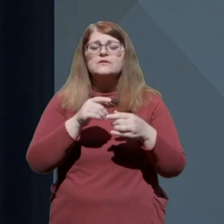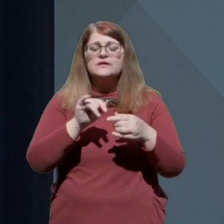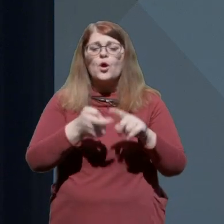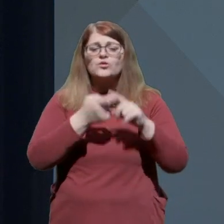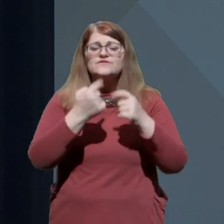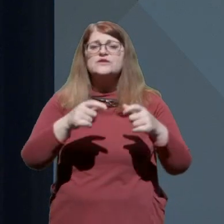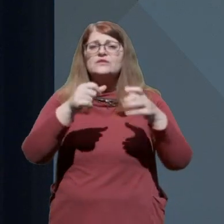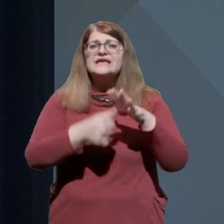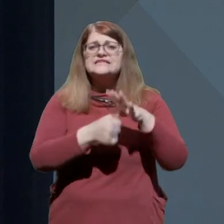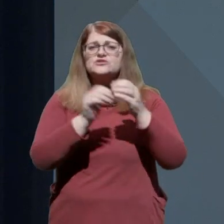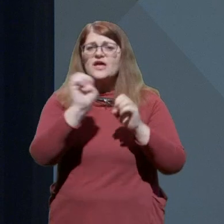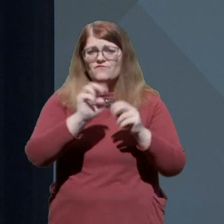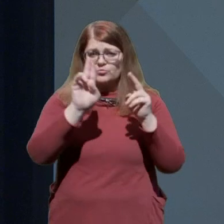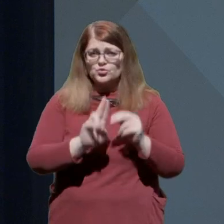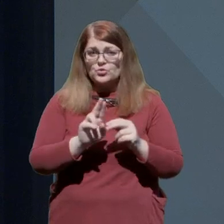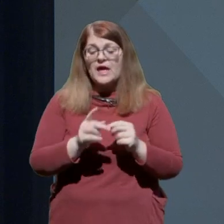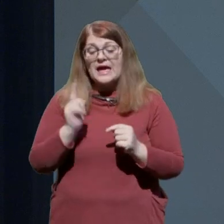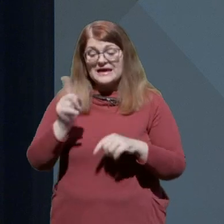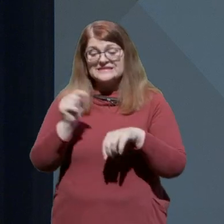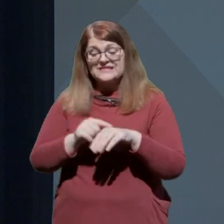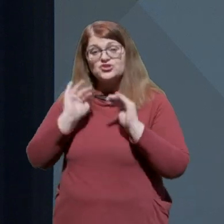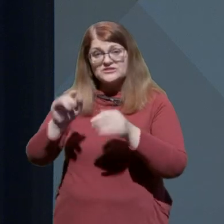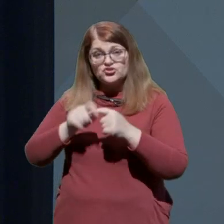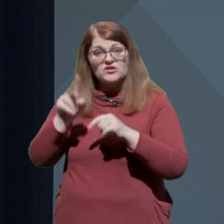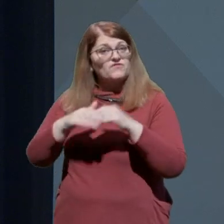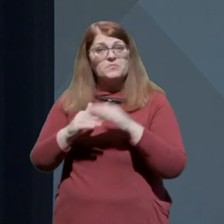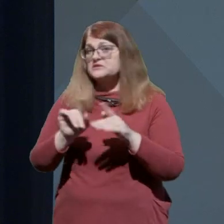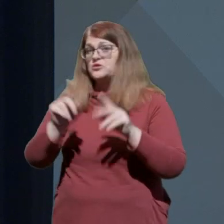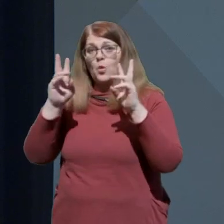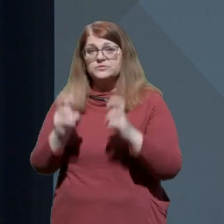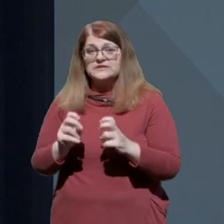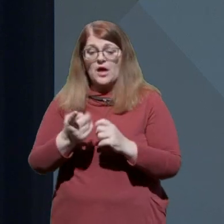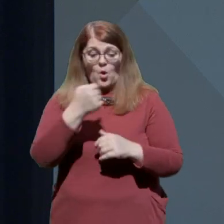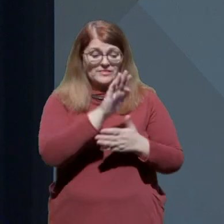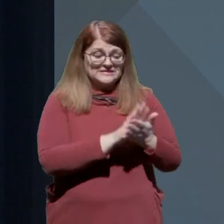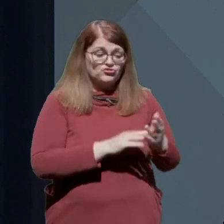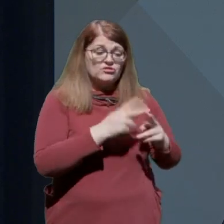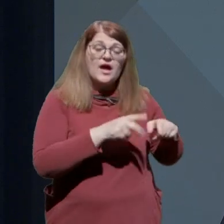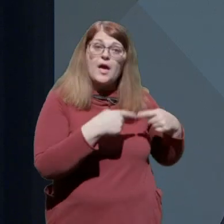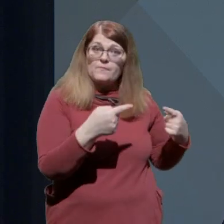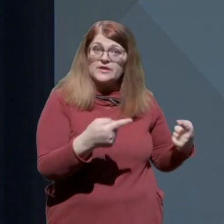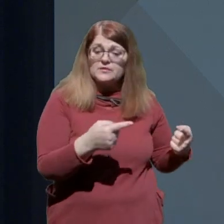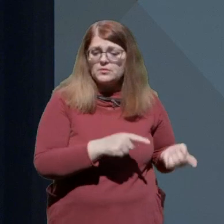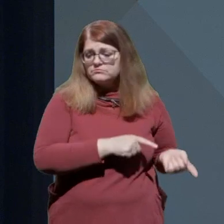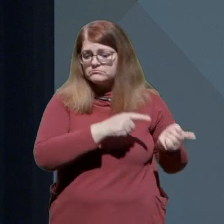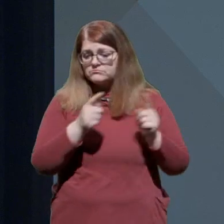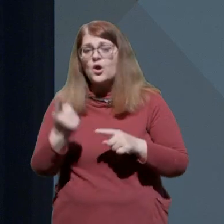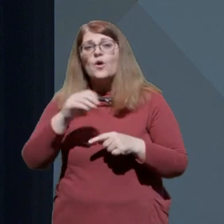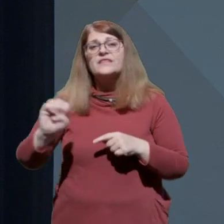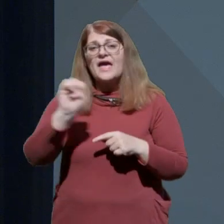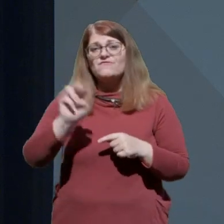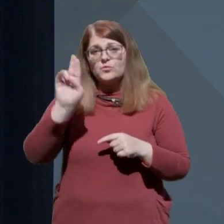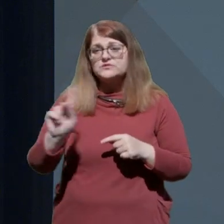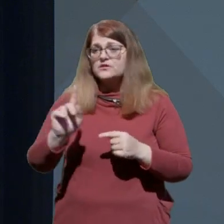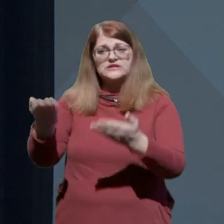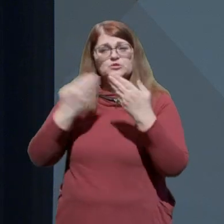kar se tiče zaščitne opreme, v praksi ne obstaja. Vsem tem času, od začetka epidemije, od Evropske unije nismo dobili ni te